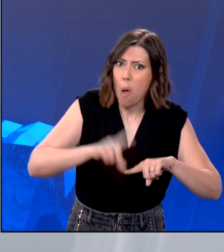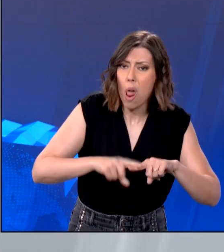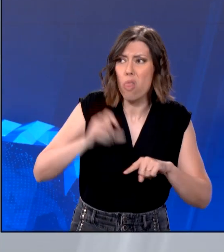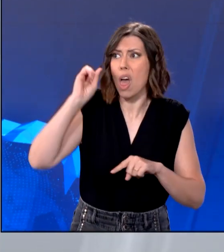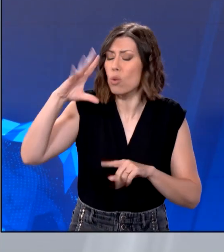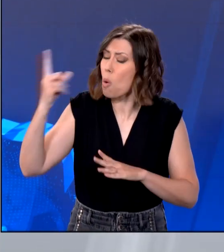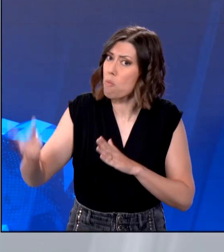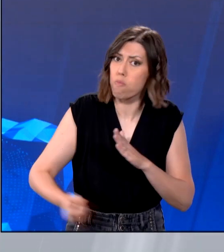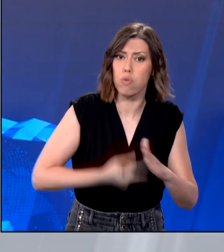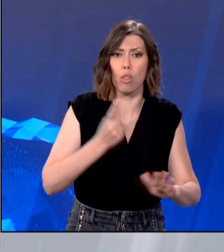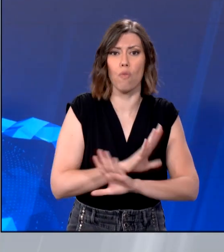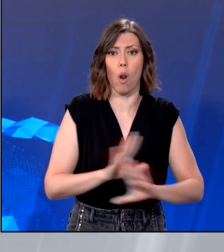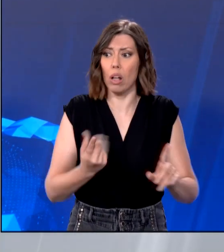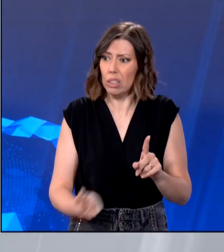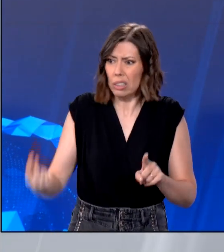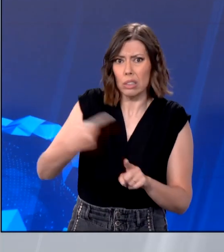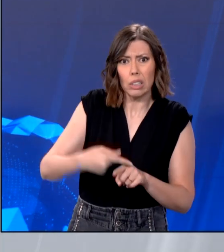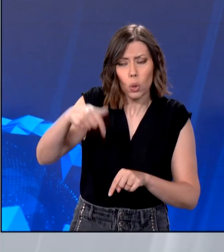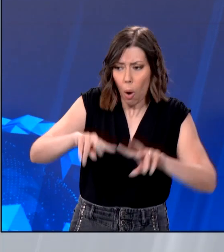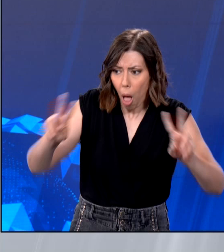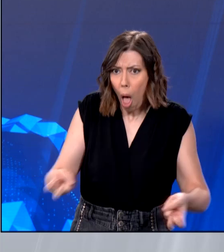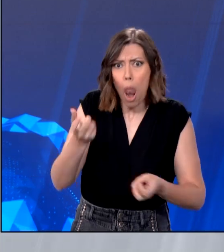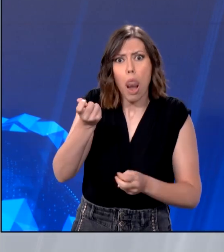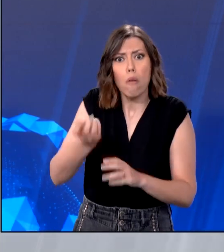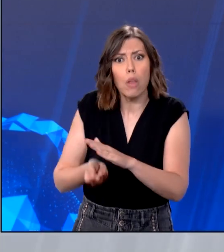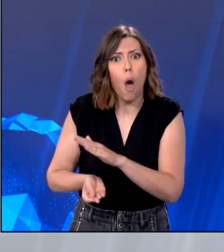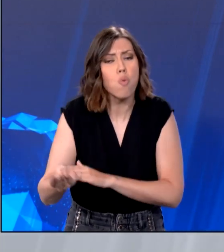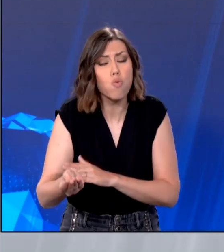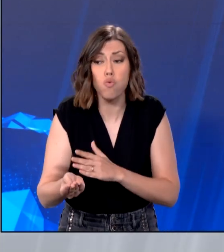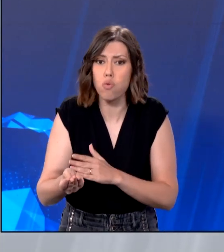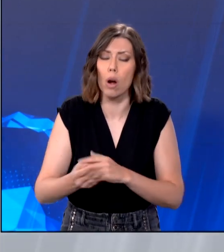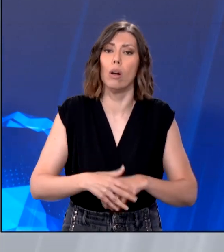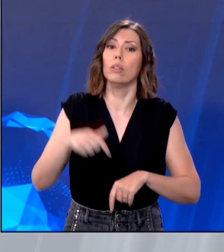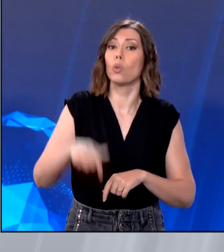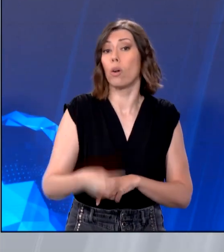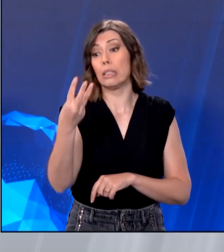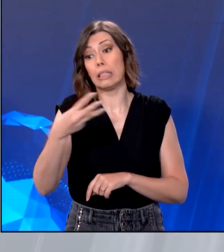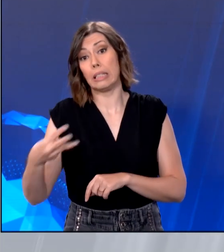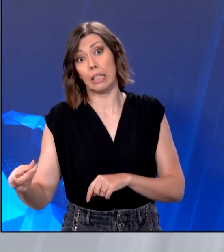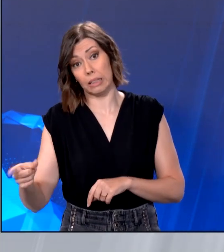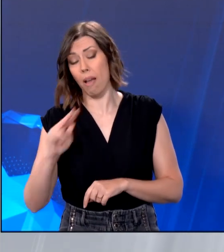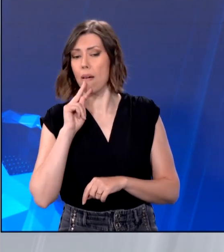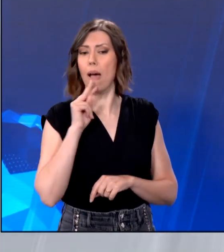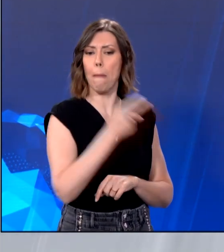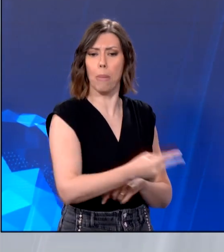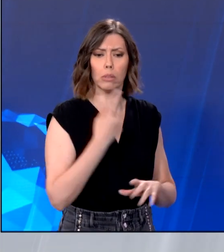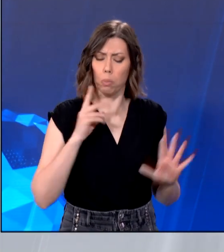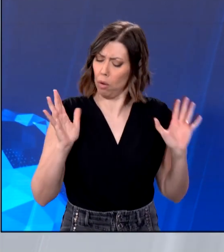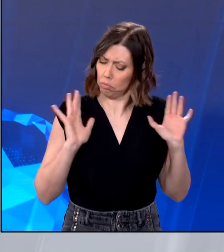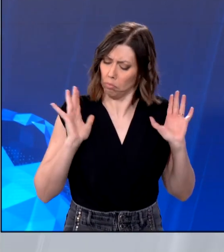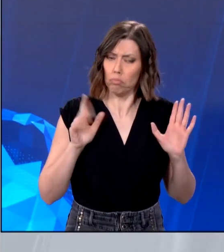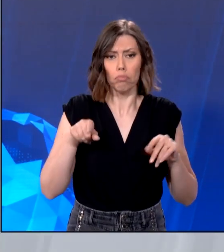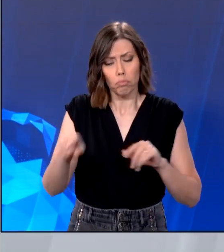πολλά λεφτά. Αυτά τα ποσά ζαλίζουν. Από την πλευρά του κόμματος της αξιωματικής αντιπολίτευσης επισημαίνεται πως το καθεστώς